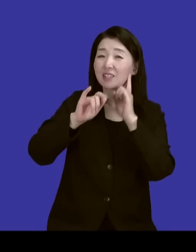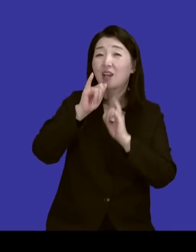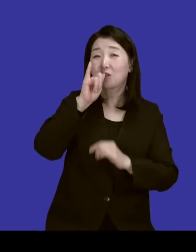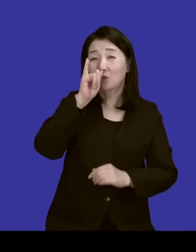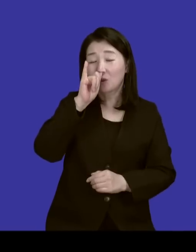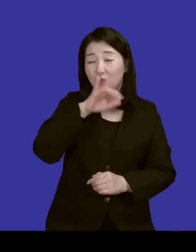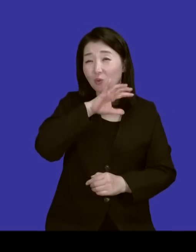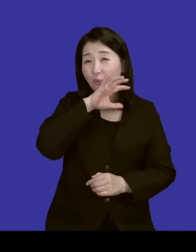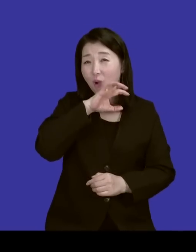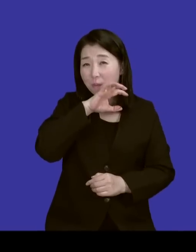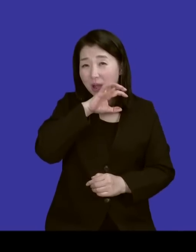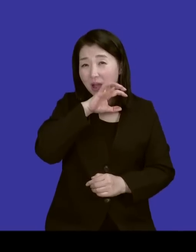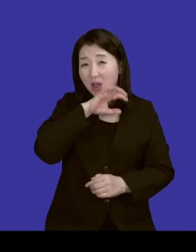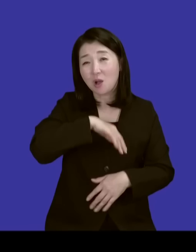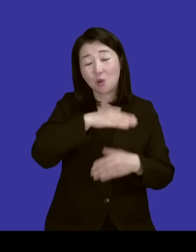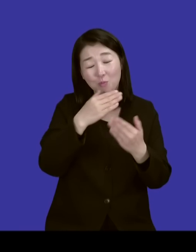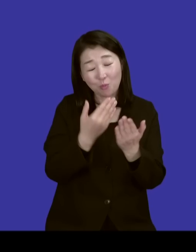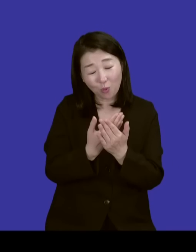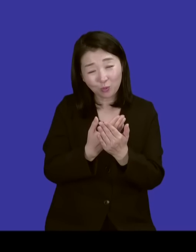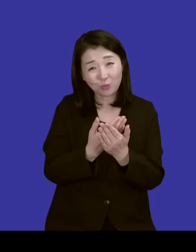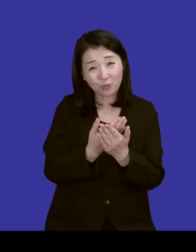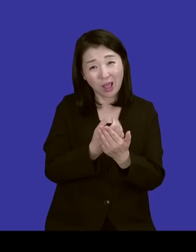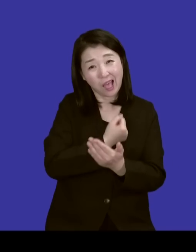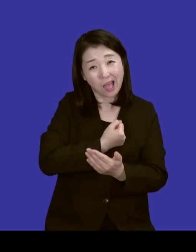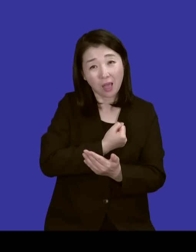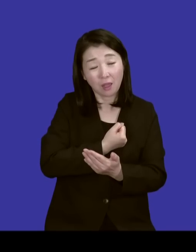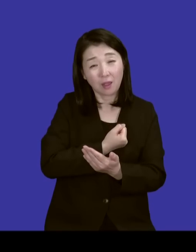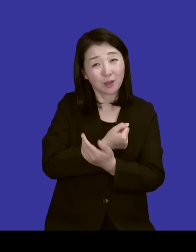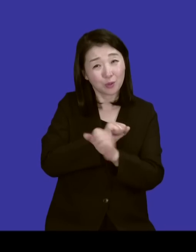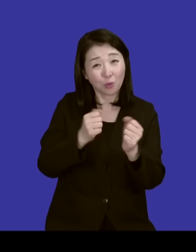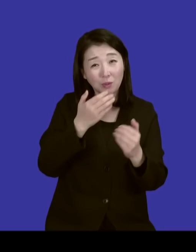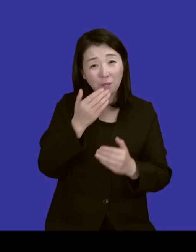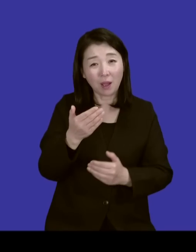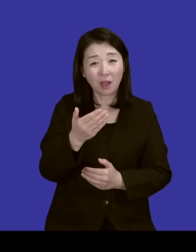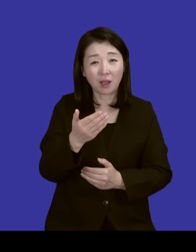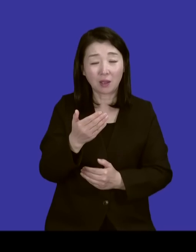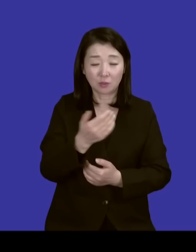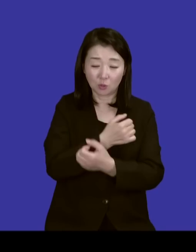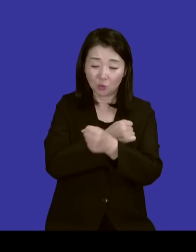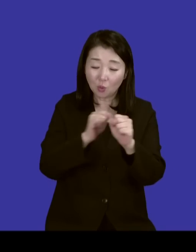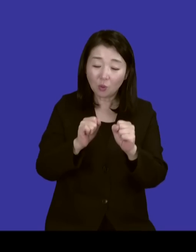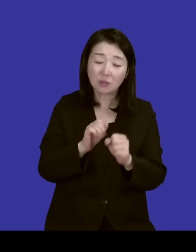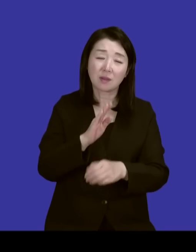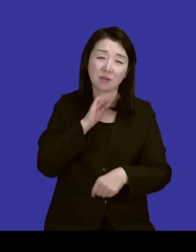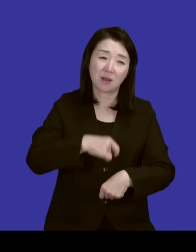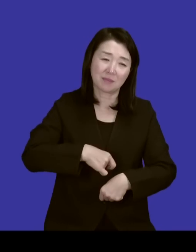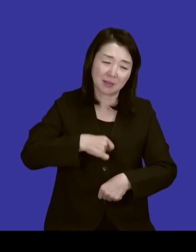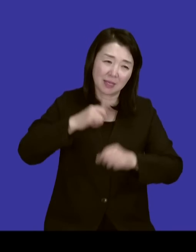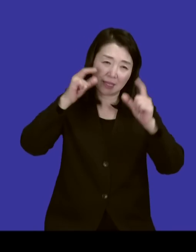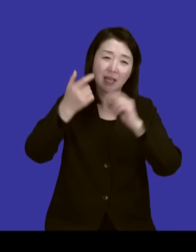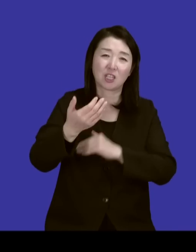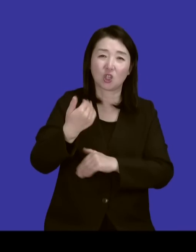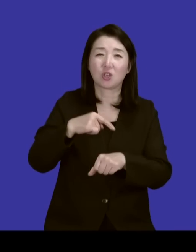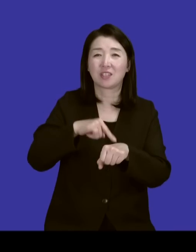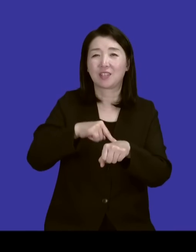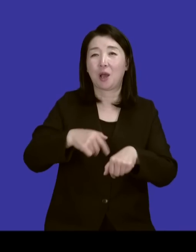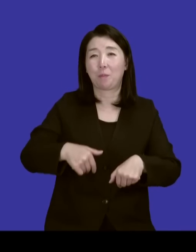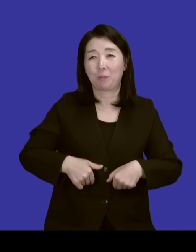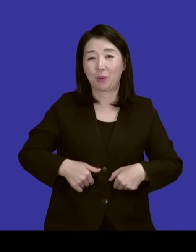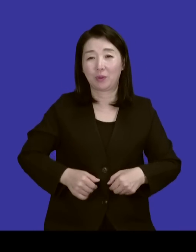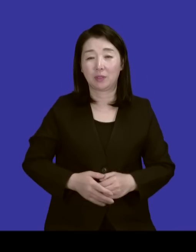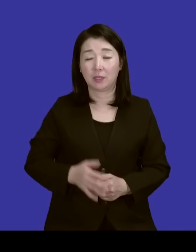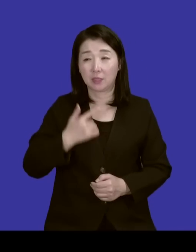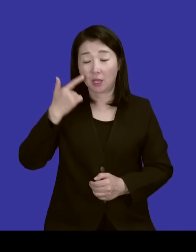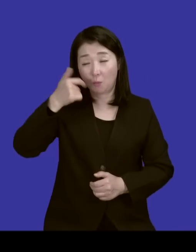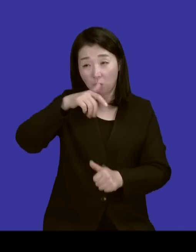어떻게 용서가 해결되던가요? 처음에 그 용서에 대한 진실한 걸 깨닫기까지는 좀 시간이 걸렸죠. 그리고 제가